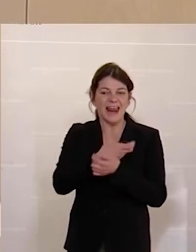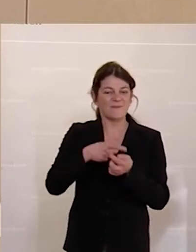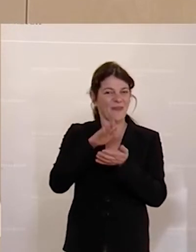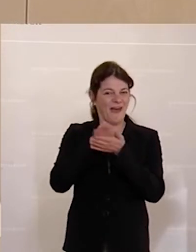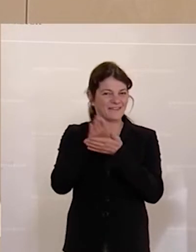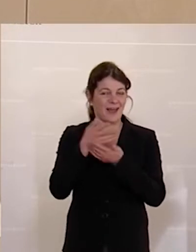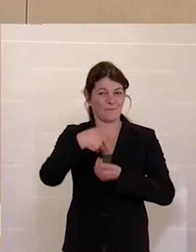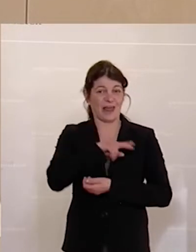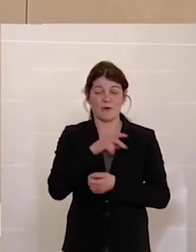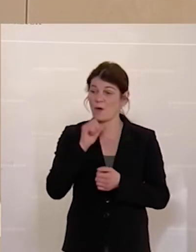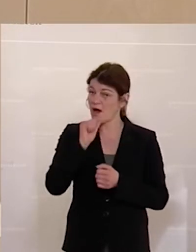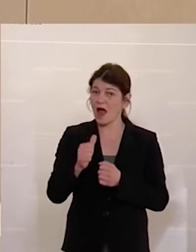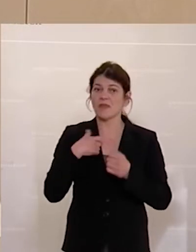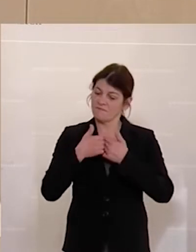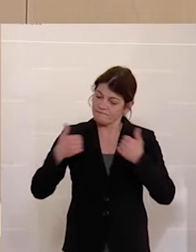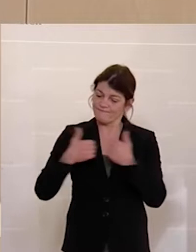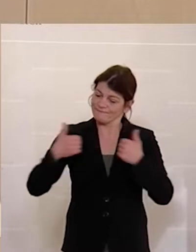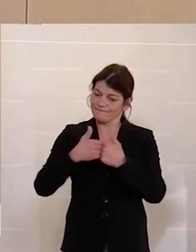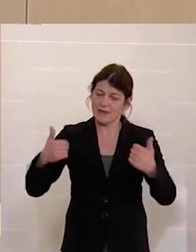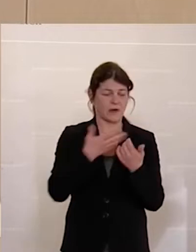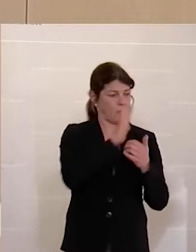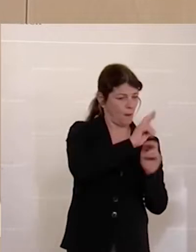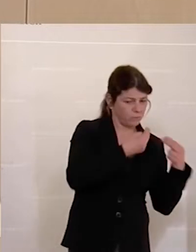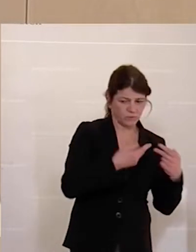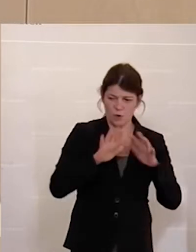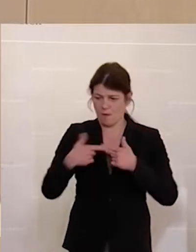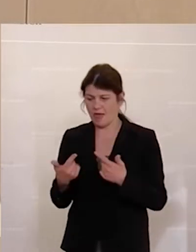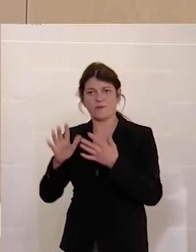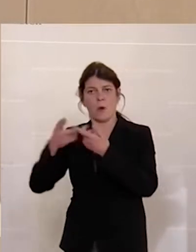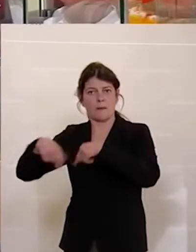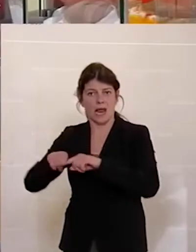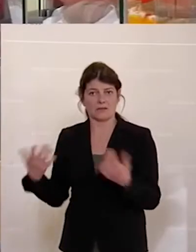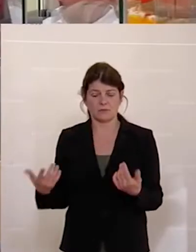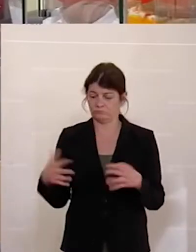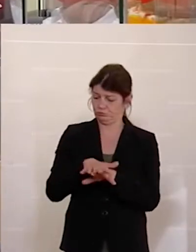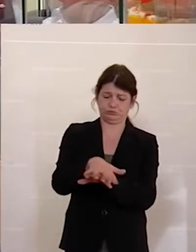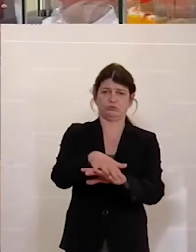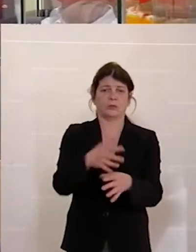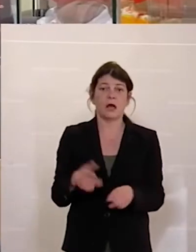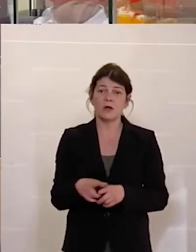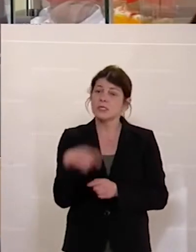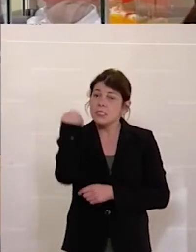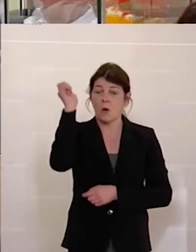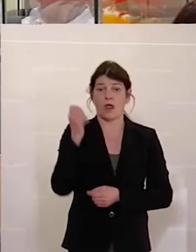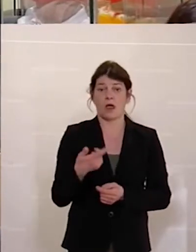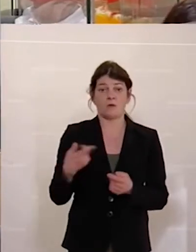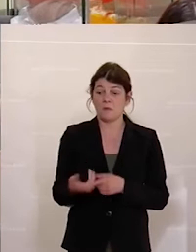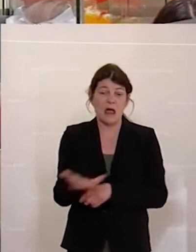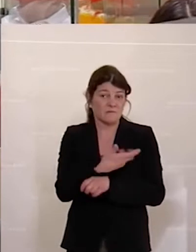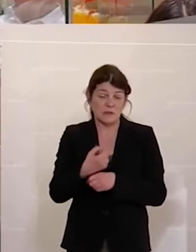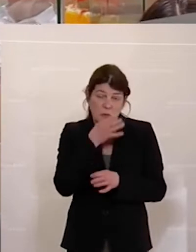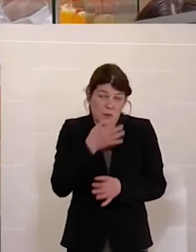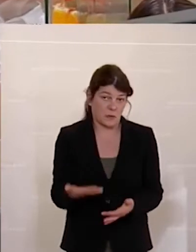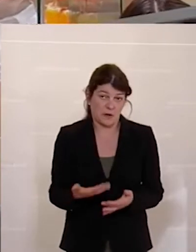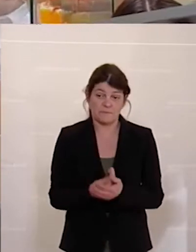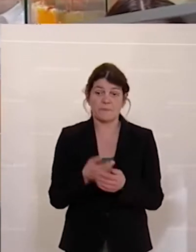Gemeindeländer und Bundesebene zu entflechten. Das kostet nicht nur wahnsinnig viel Geld, es ist ineffizient. Und man muss es sagen, in